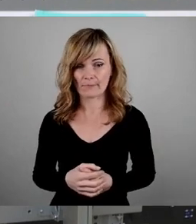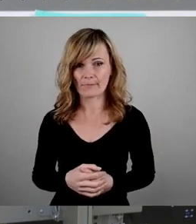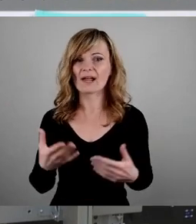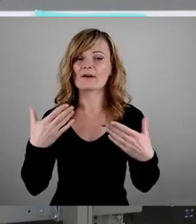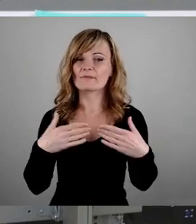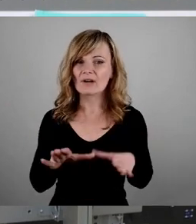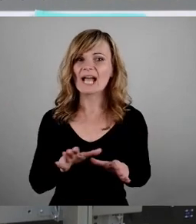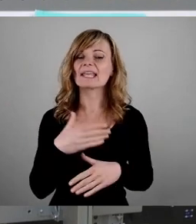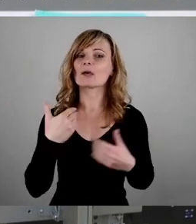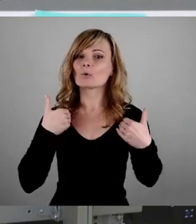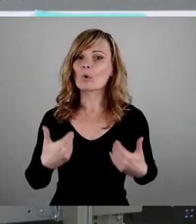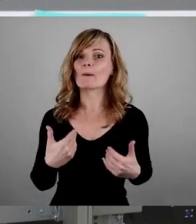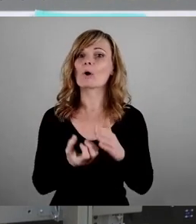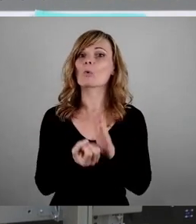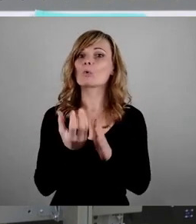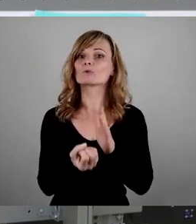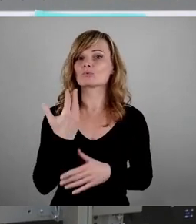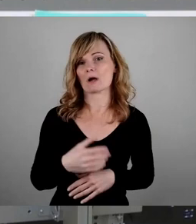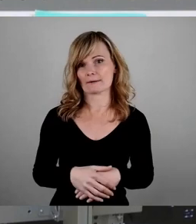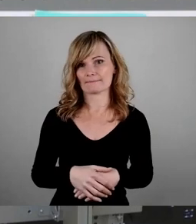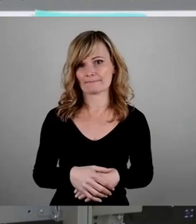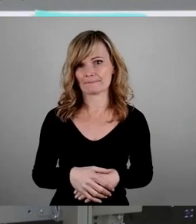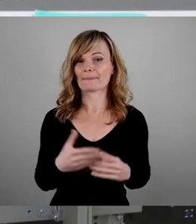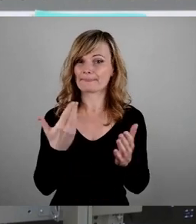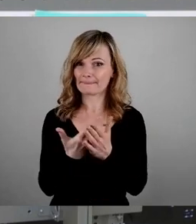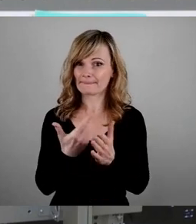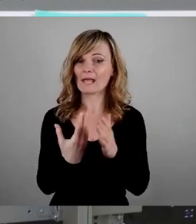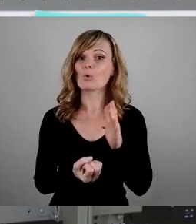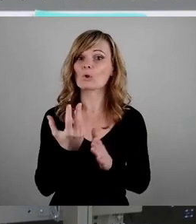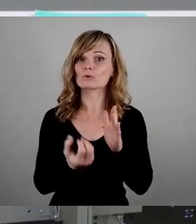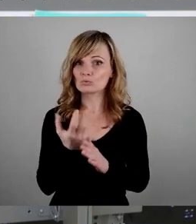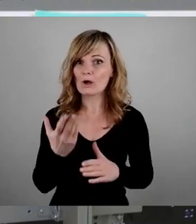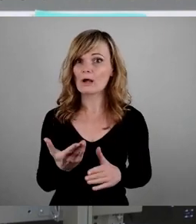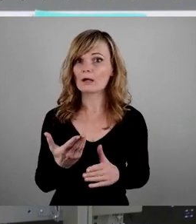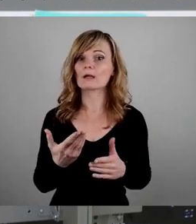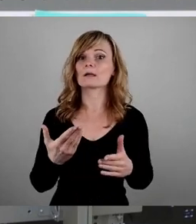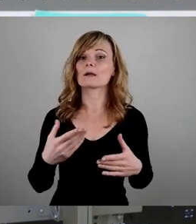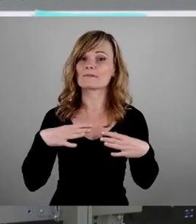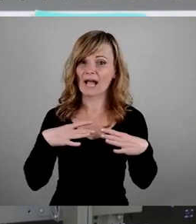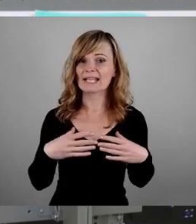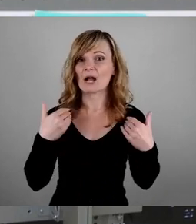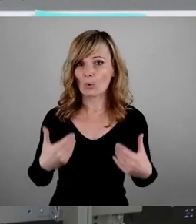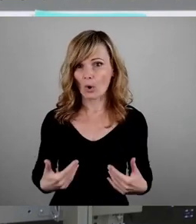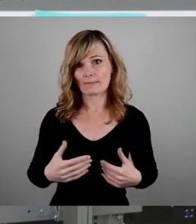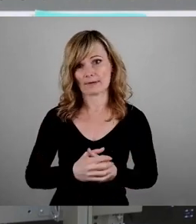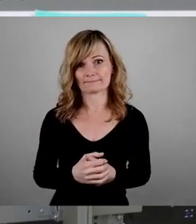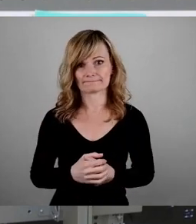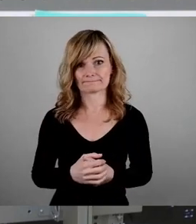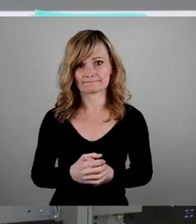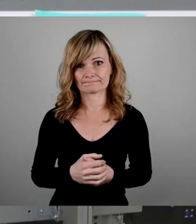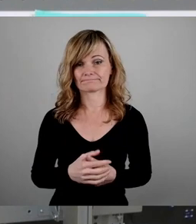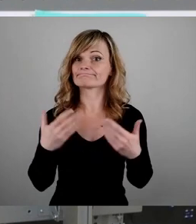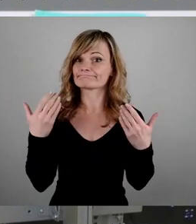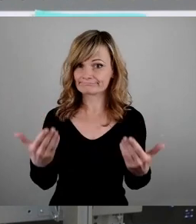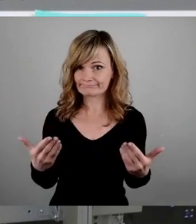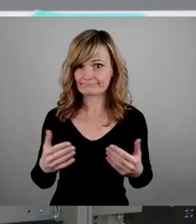Freikörperkultur ist die Kultur des freien Körpers. Da, wo der